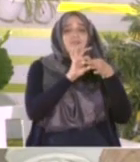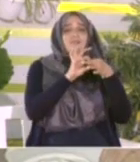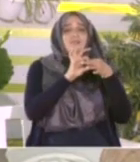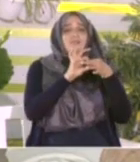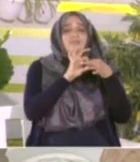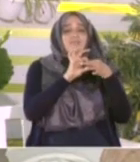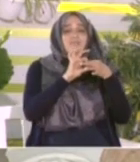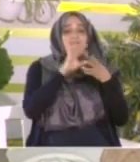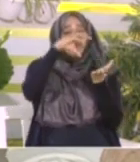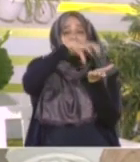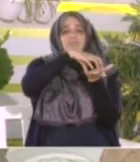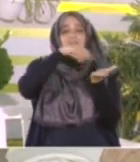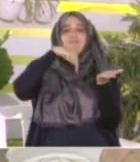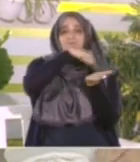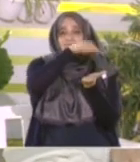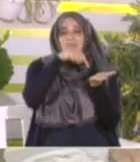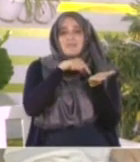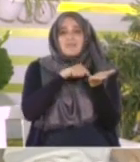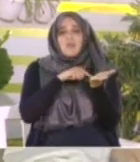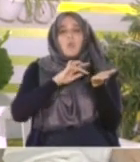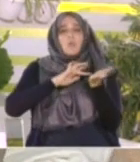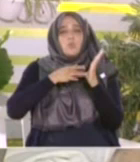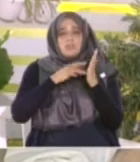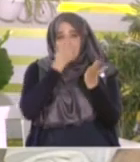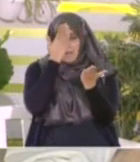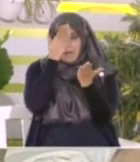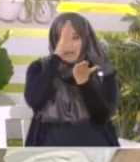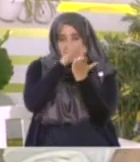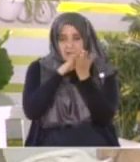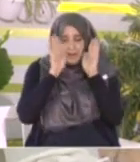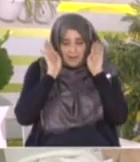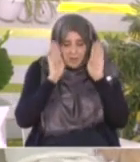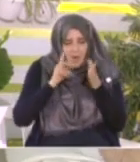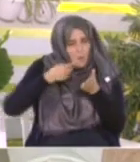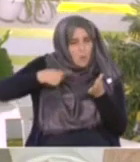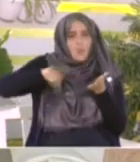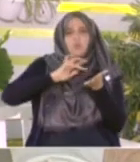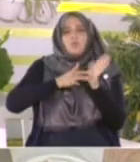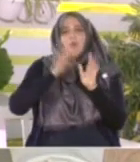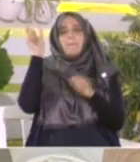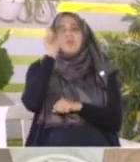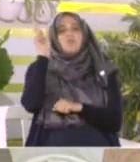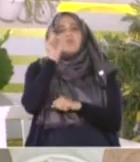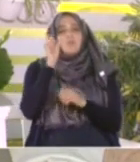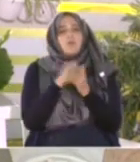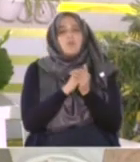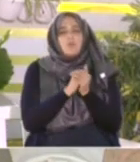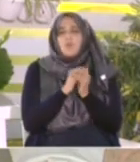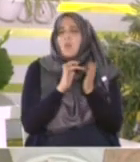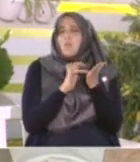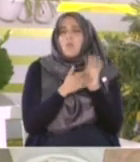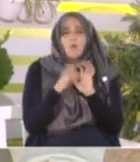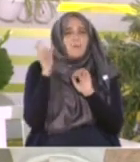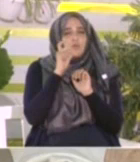قبلة المسلمين قبلة المصلين حيث كانوا يتجهون